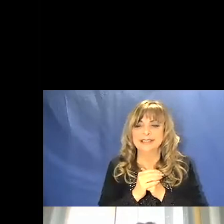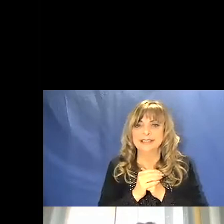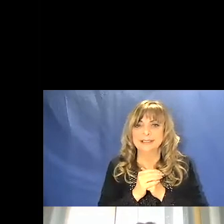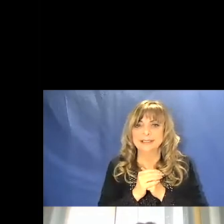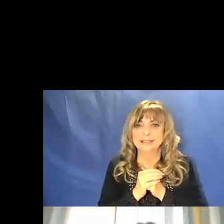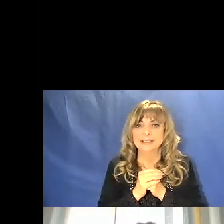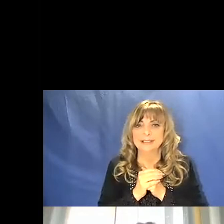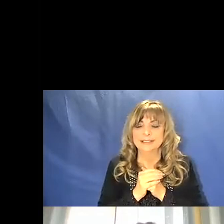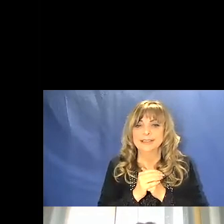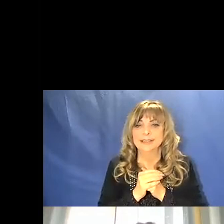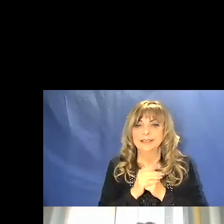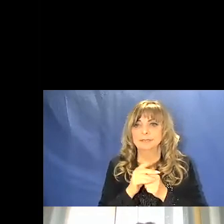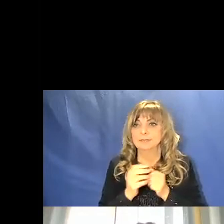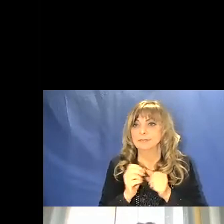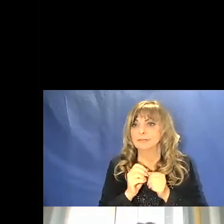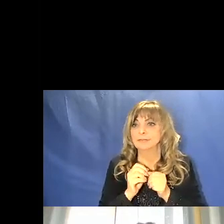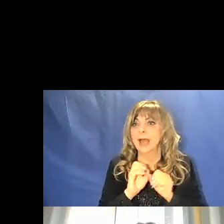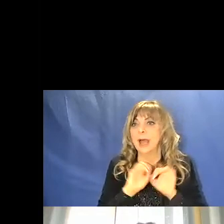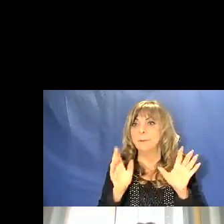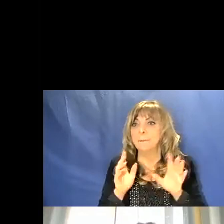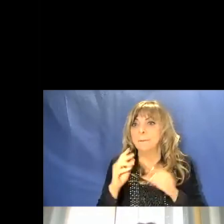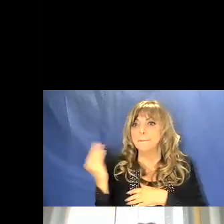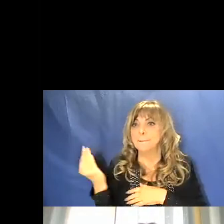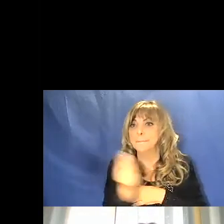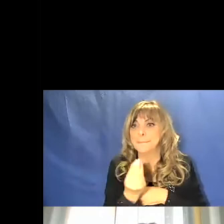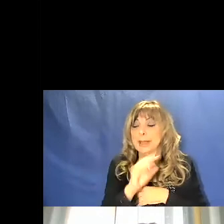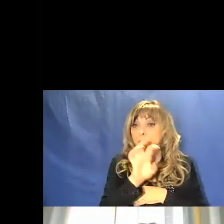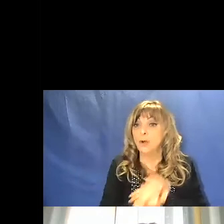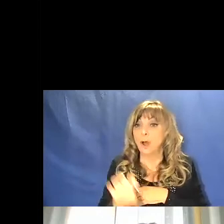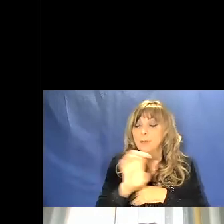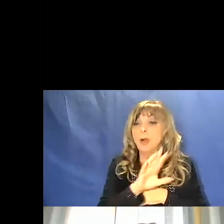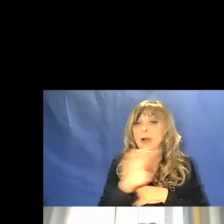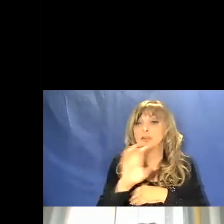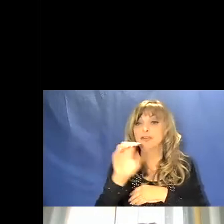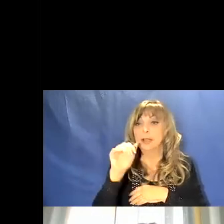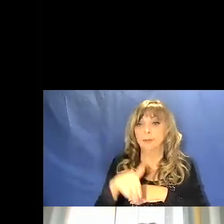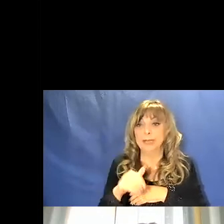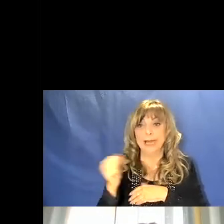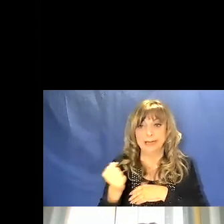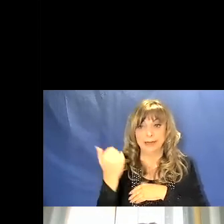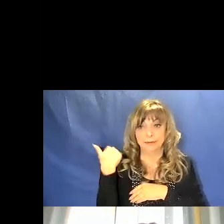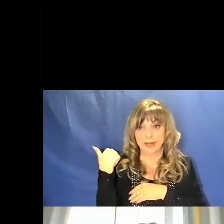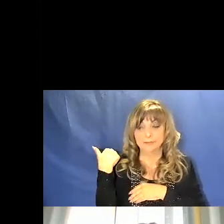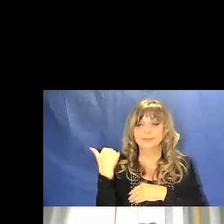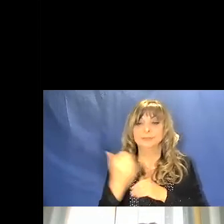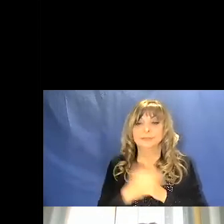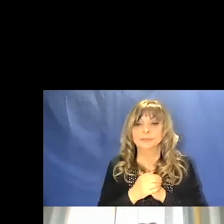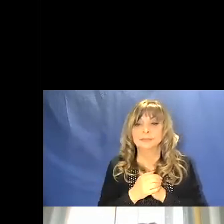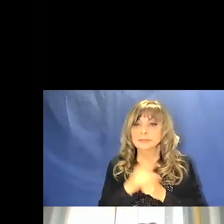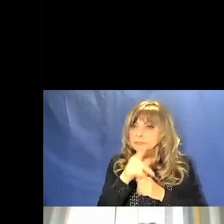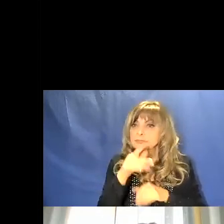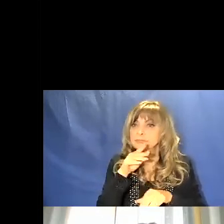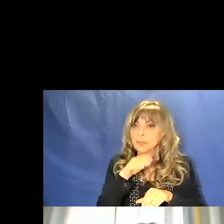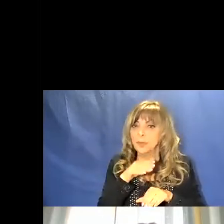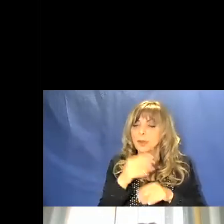che compare in Europa intorno a 400.000 anni fa che amplia l'uso di